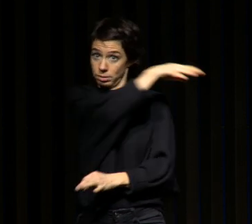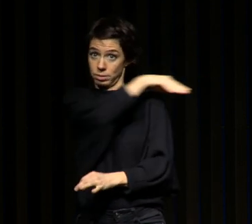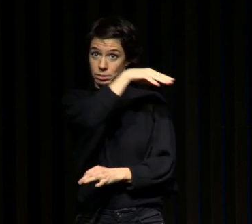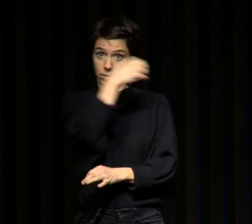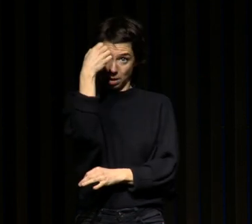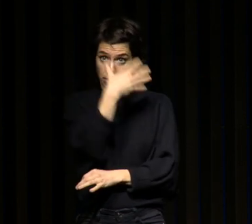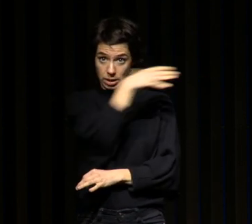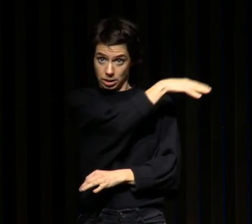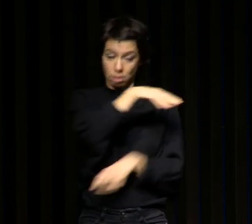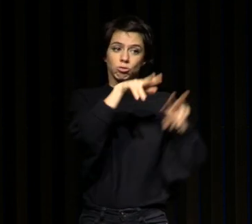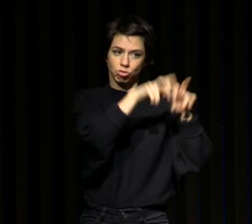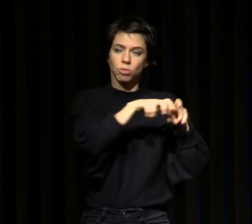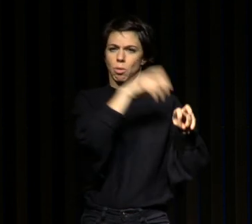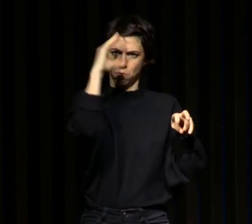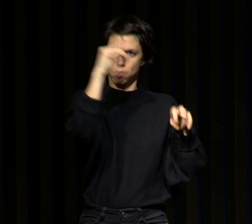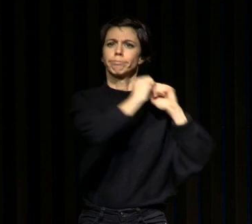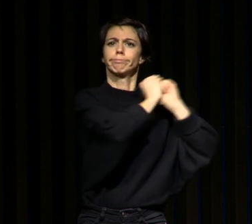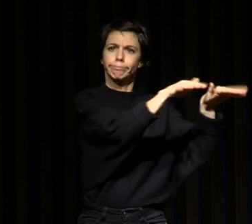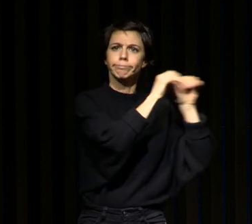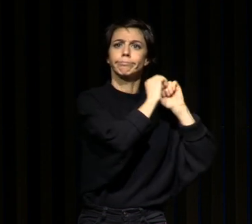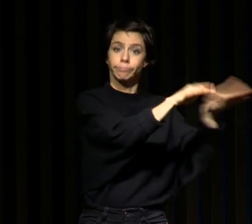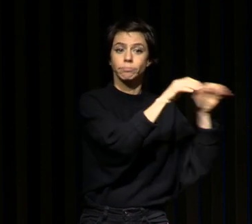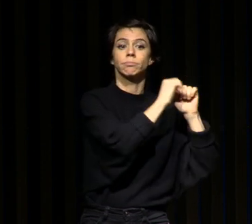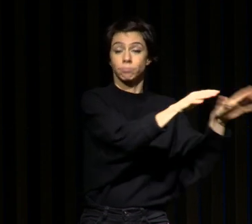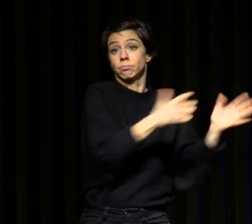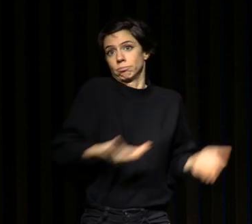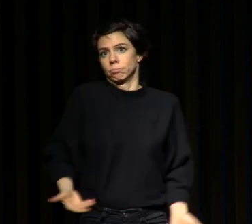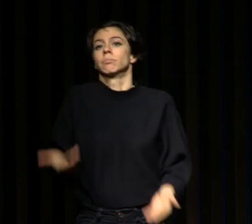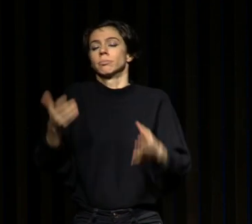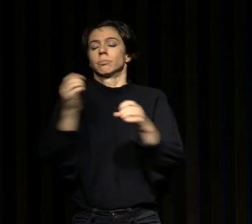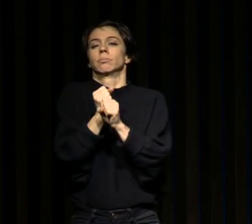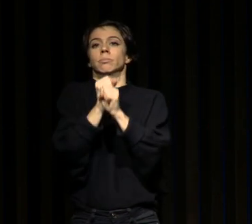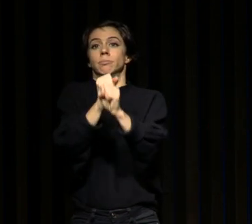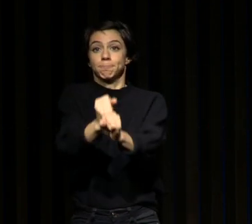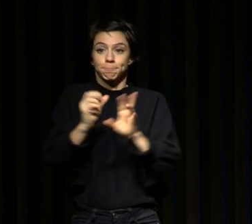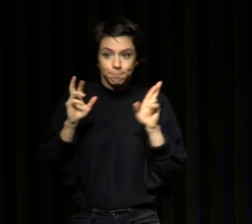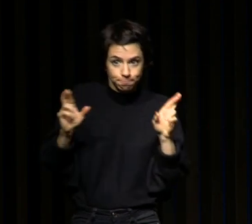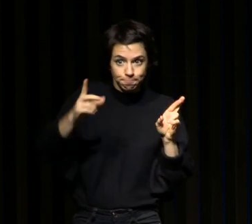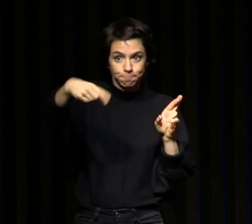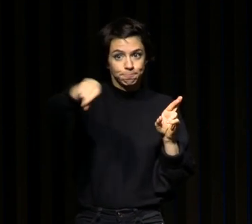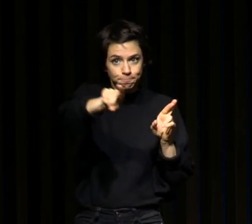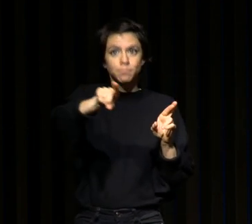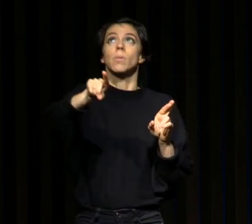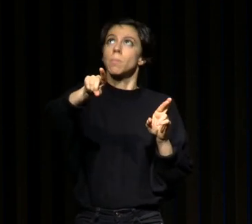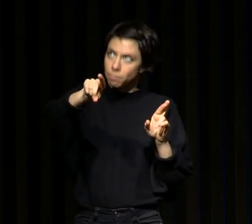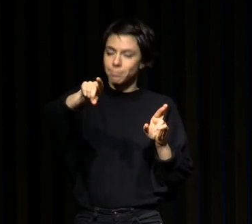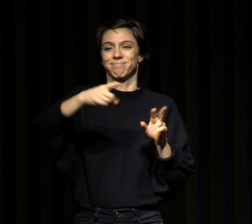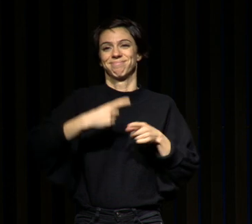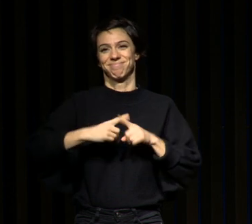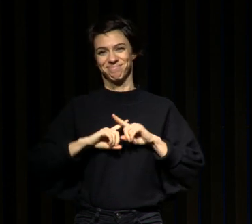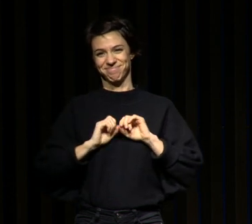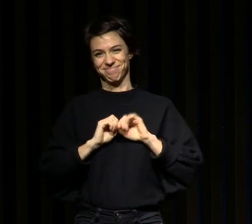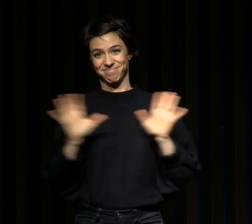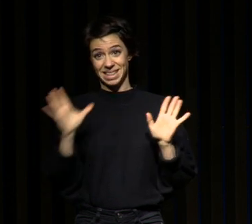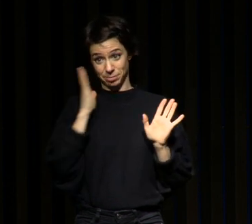pas mal publié de données que je vais vous livrer et j'espère que vous serez sensibles à ces arguments et si vous